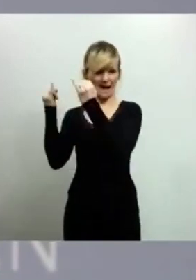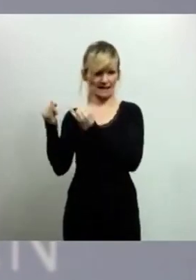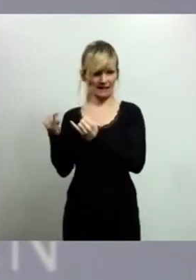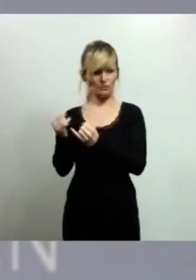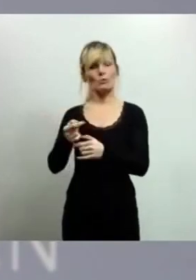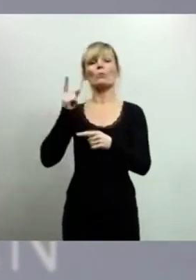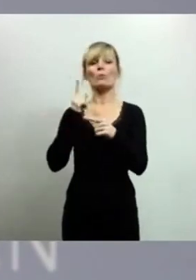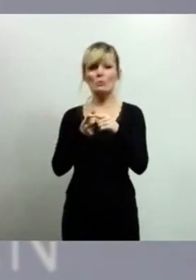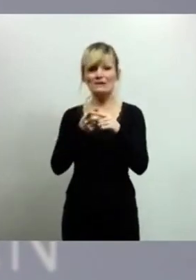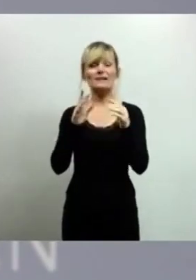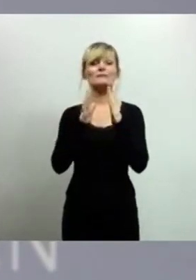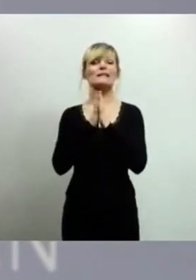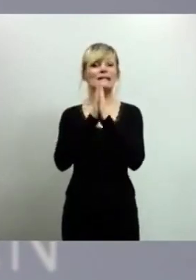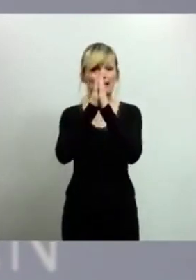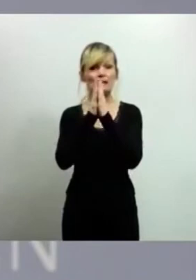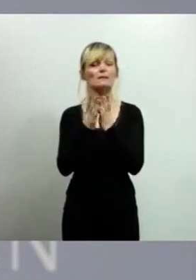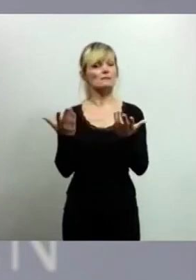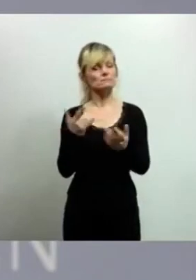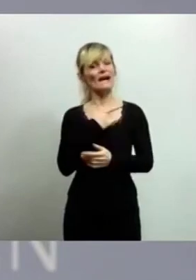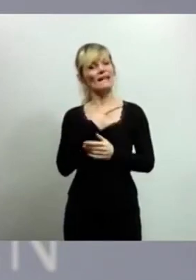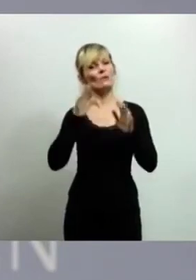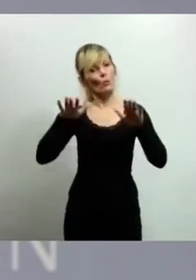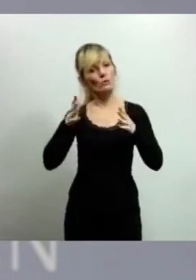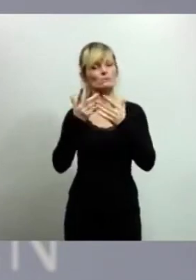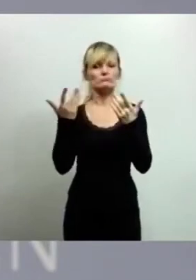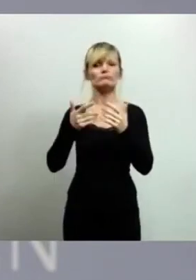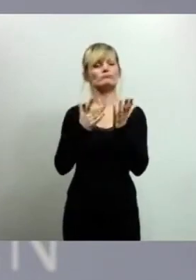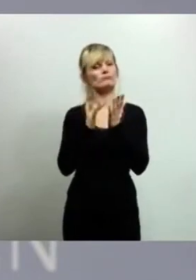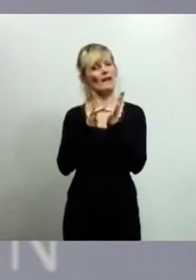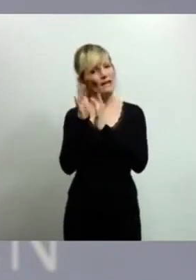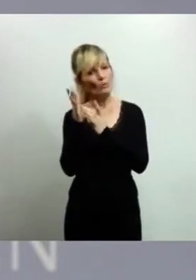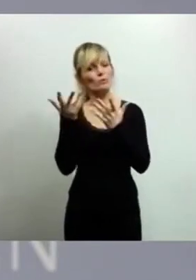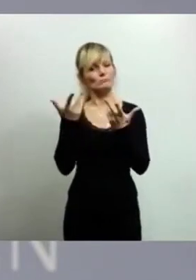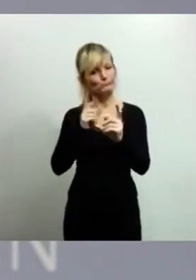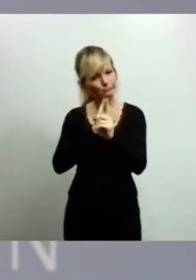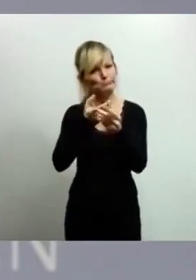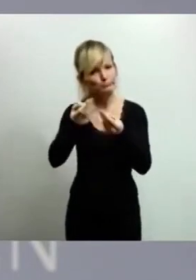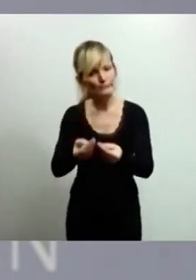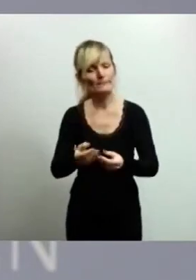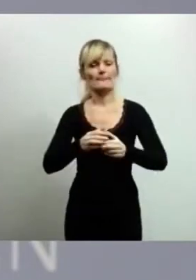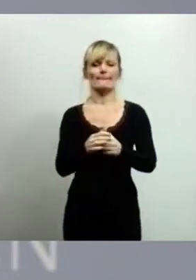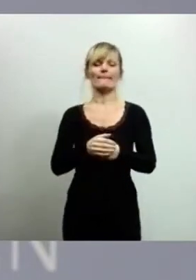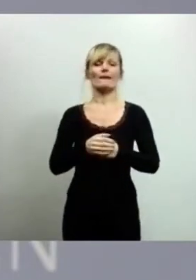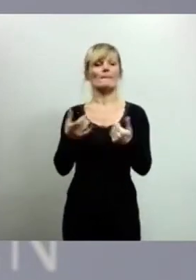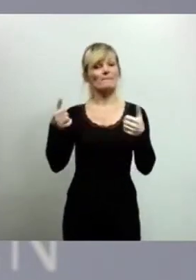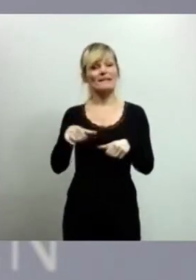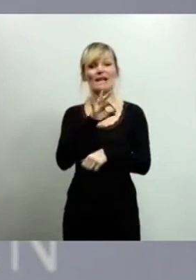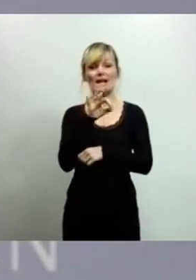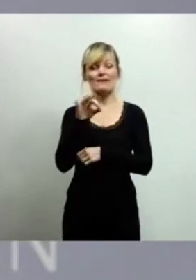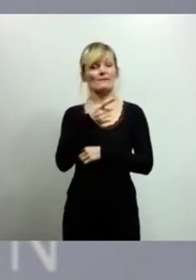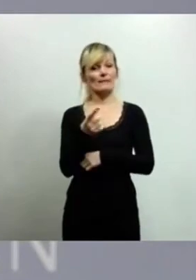Kirchen und bei der Religionsausübung. Eine Verpflichtung zum Tragen von FFP2-Masken oder vergleichbaren Standard